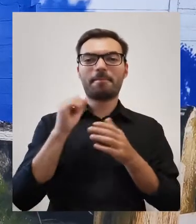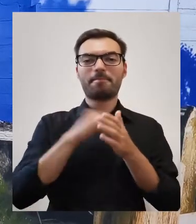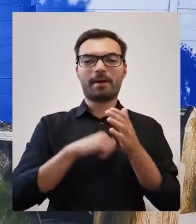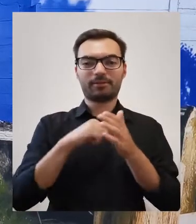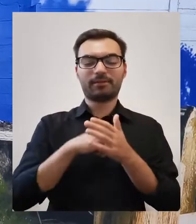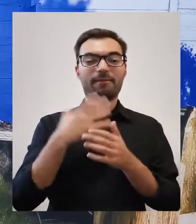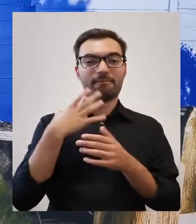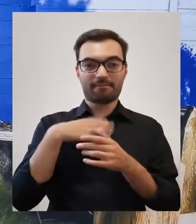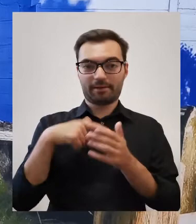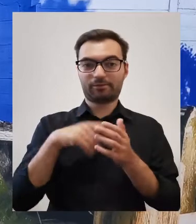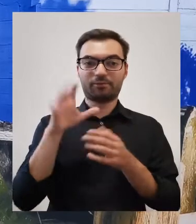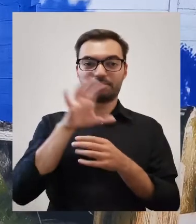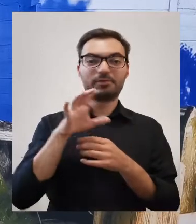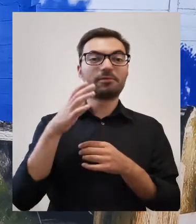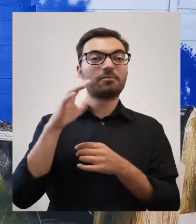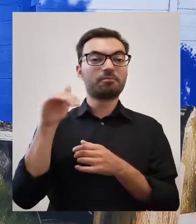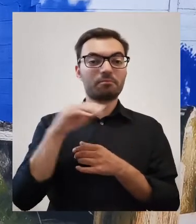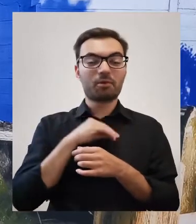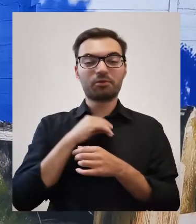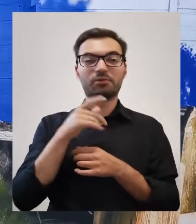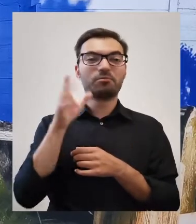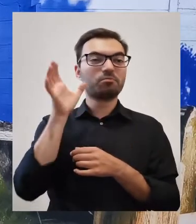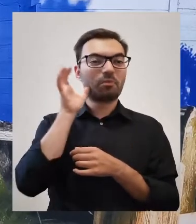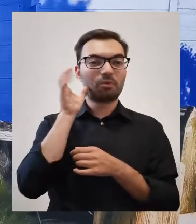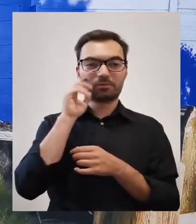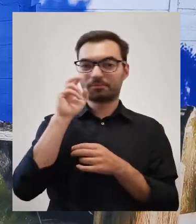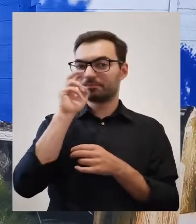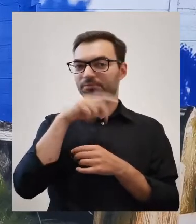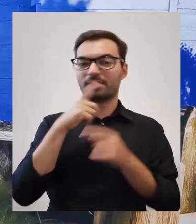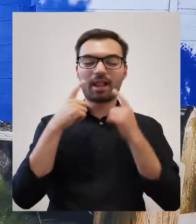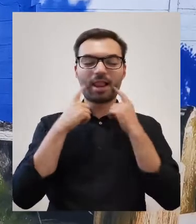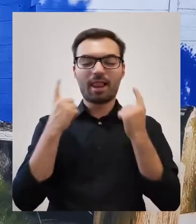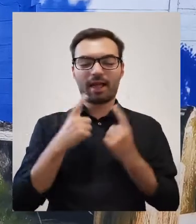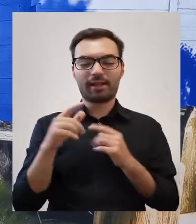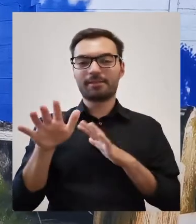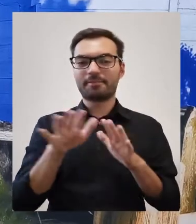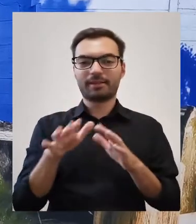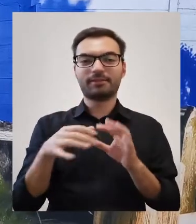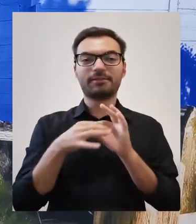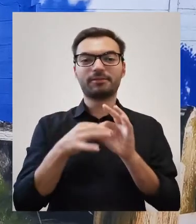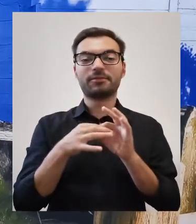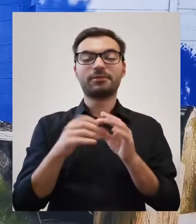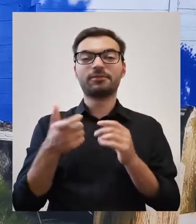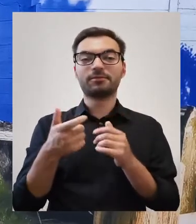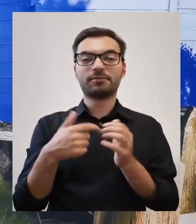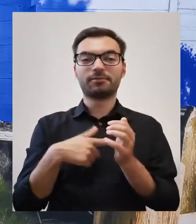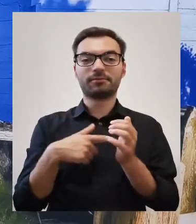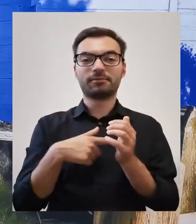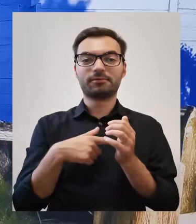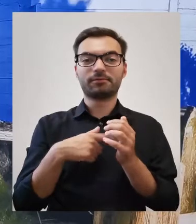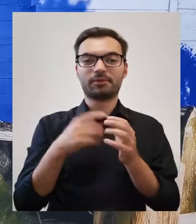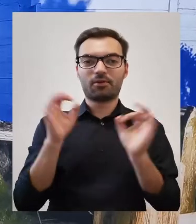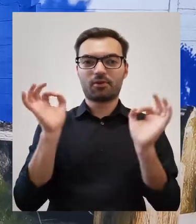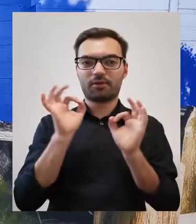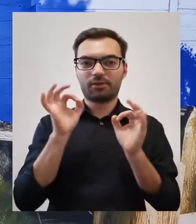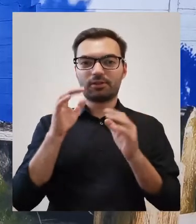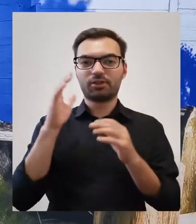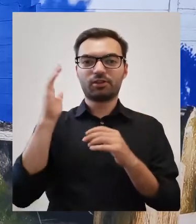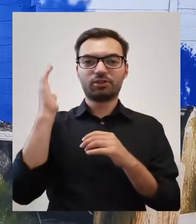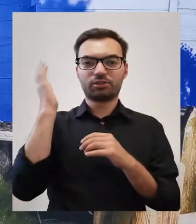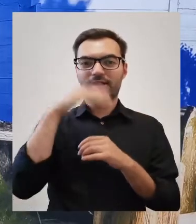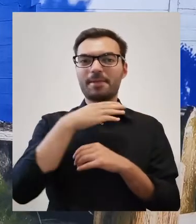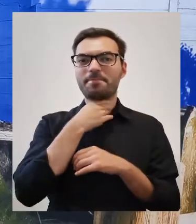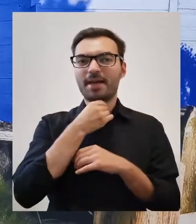Mazowsza. Zapraszam Państwa serdecznie, bo można usłyszeć niesamowite legendy o tym miejscu, związane m